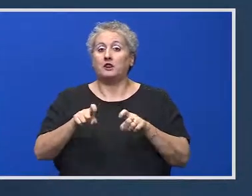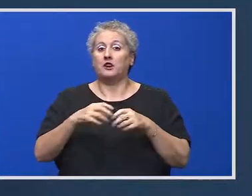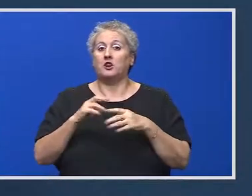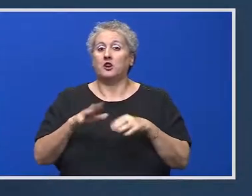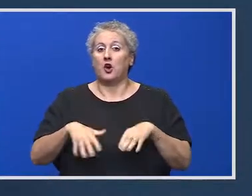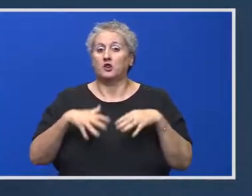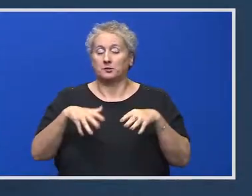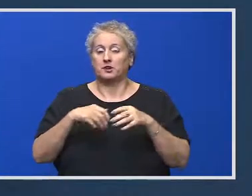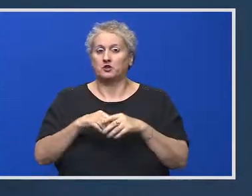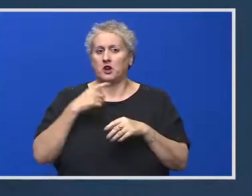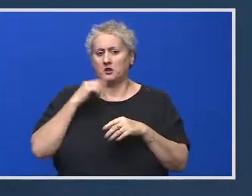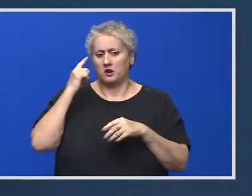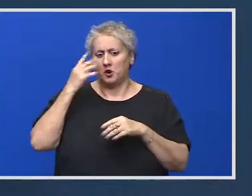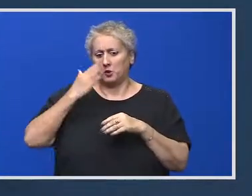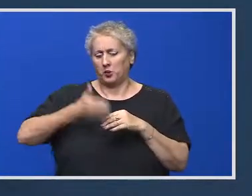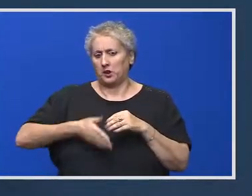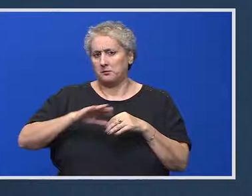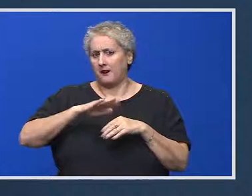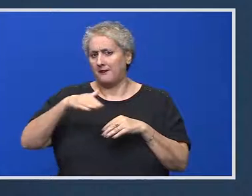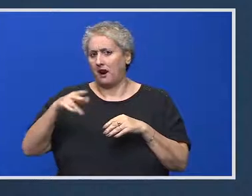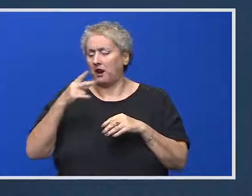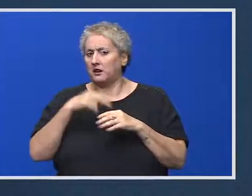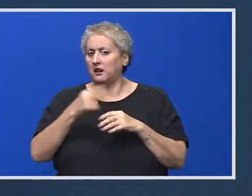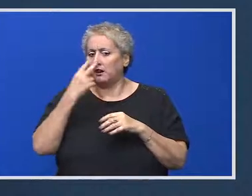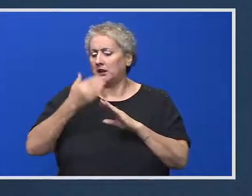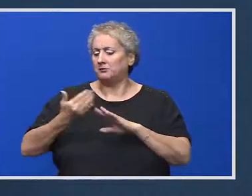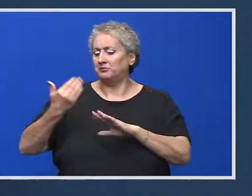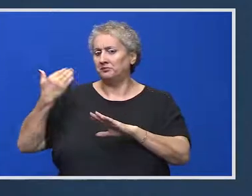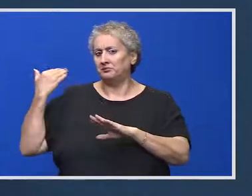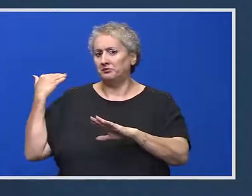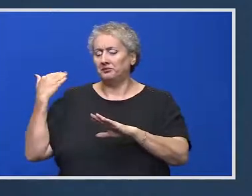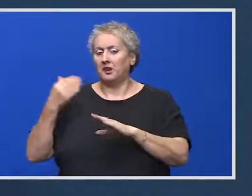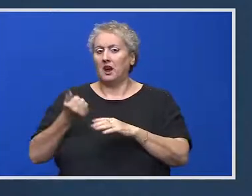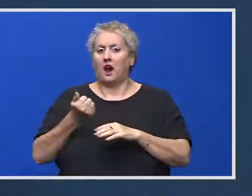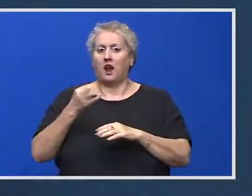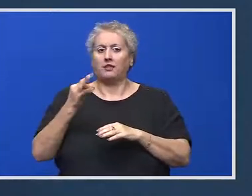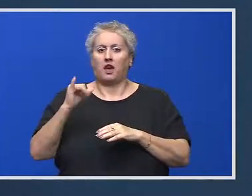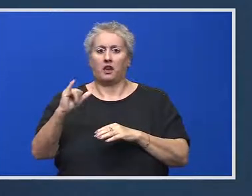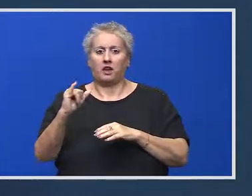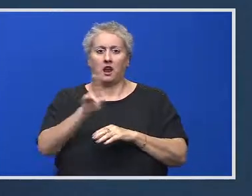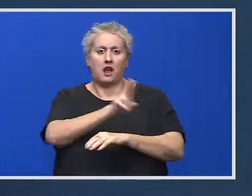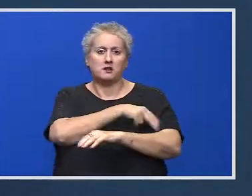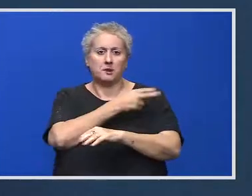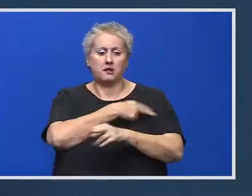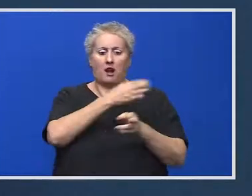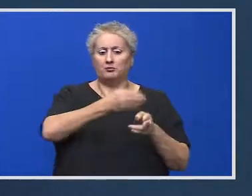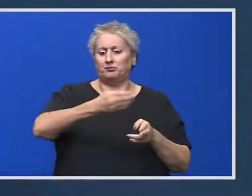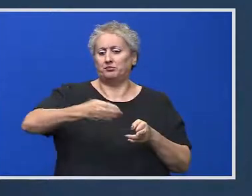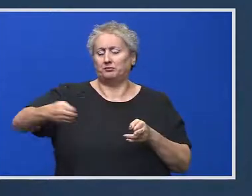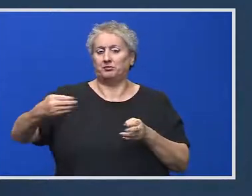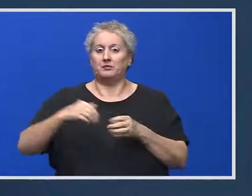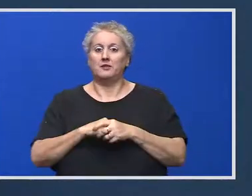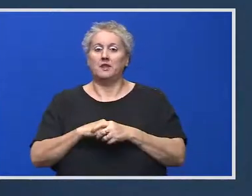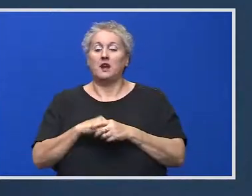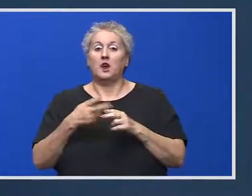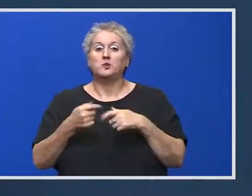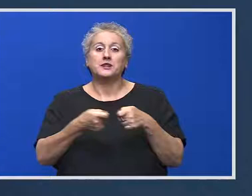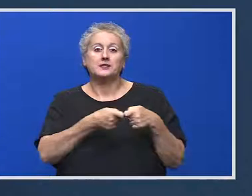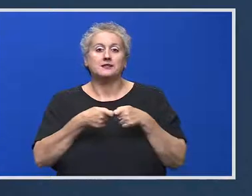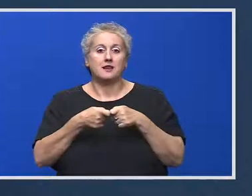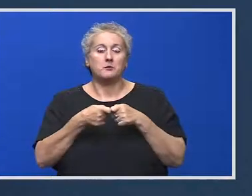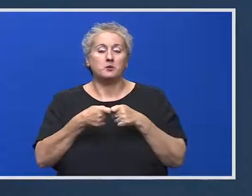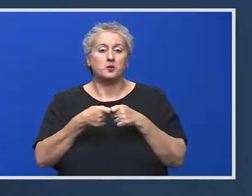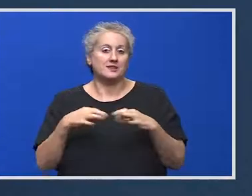val a lovit România destul de tare dacă privim paturile de ATI și modul în care a fost copleșit atunci sistemul